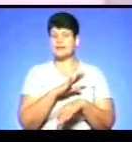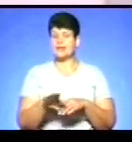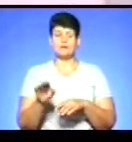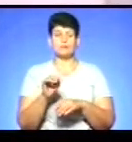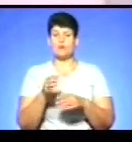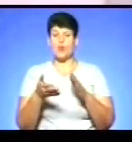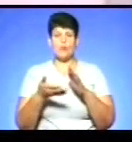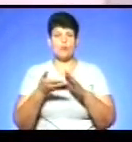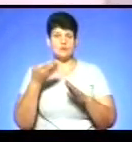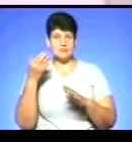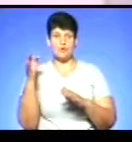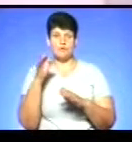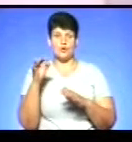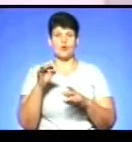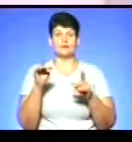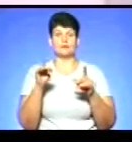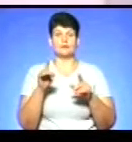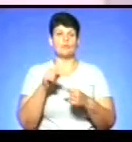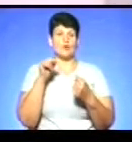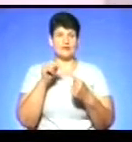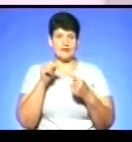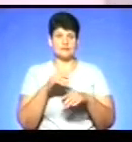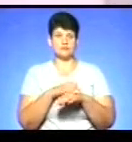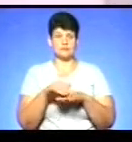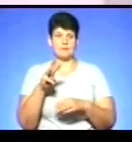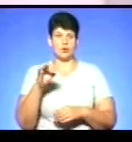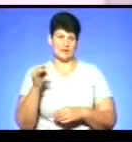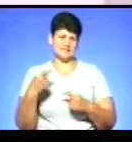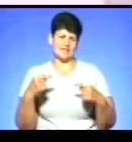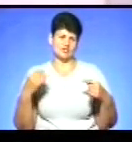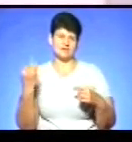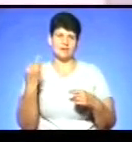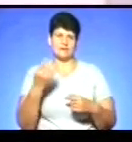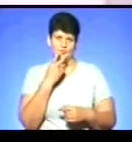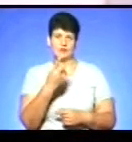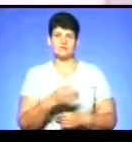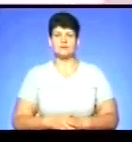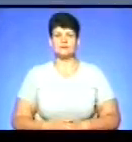матеріал про протест мешканців будинку на Миколонецькій, а також інші цікаві матеріали. Побачимось.